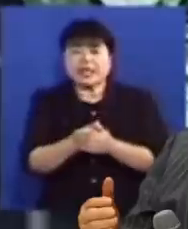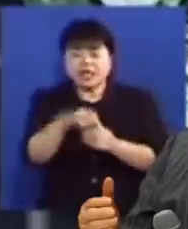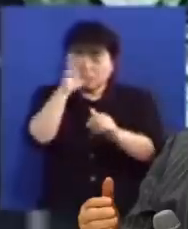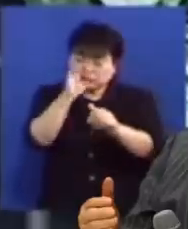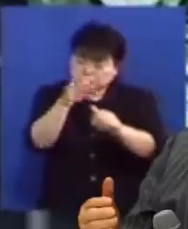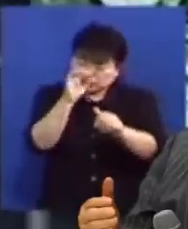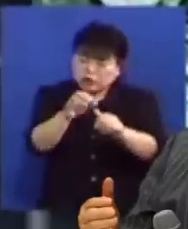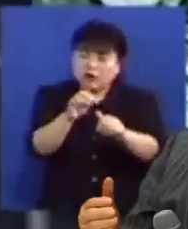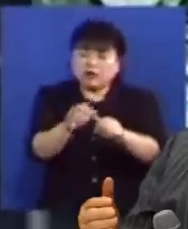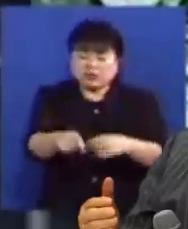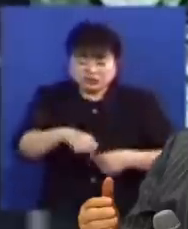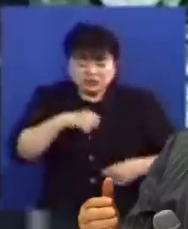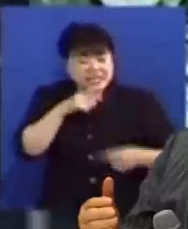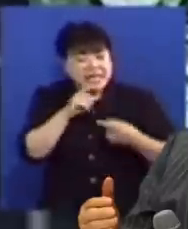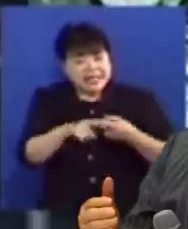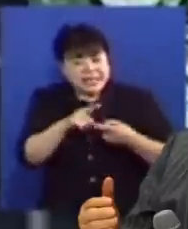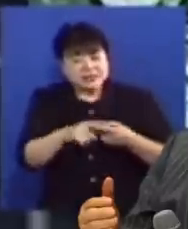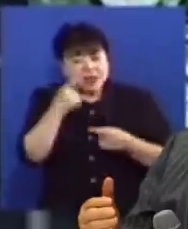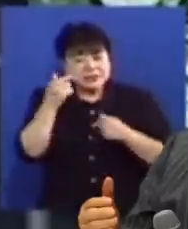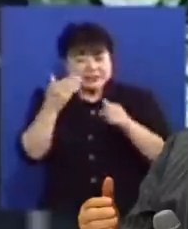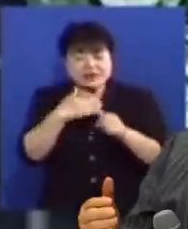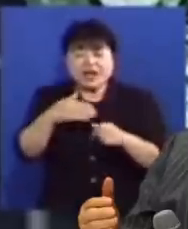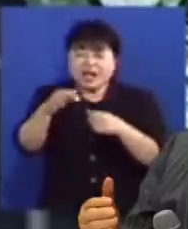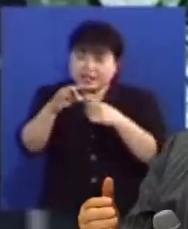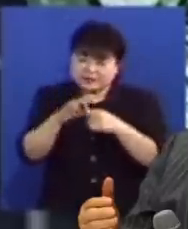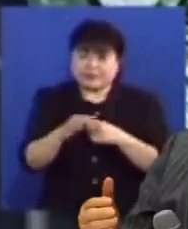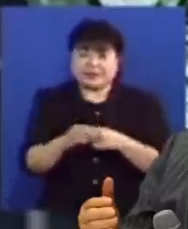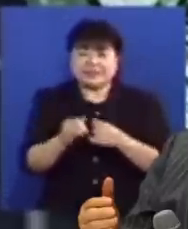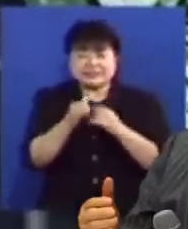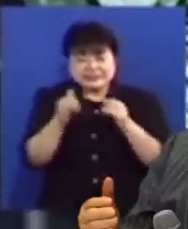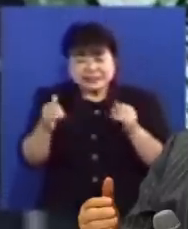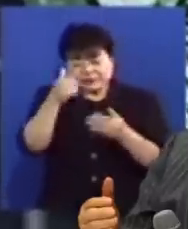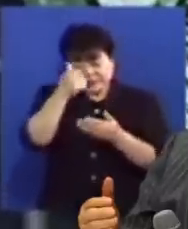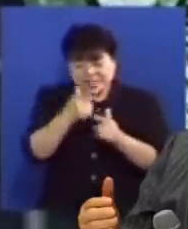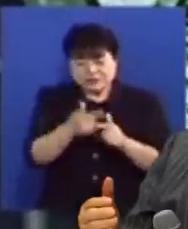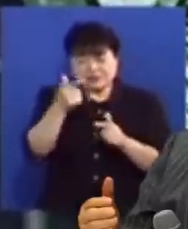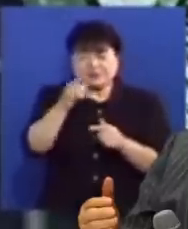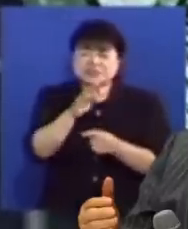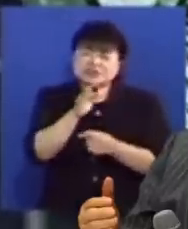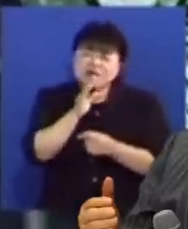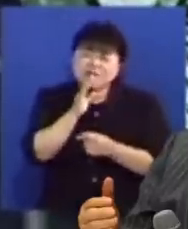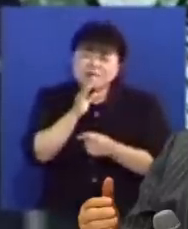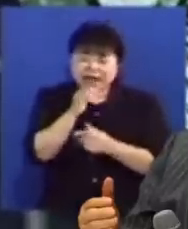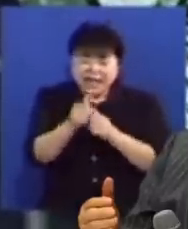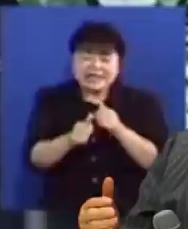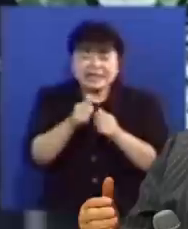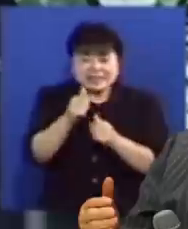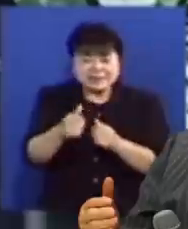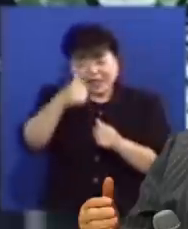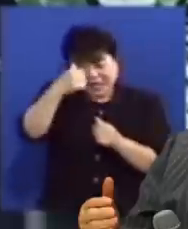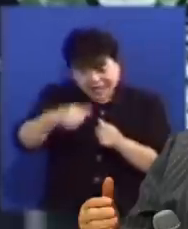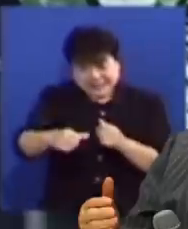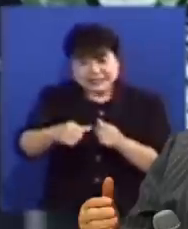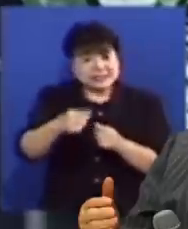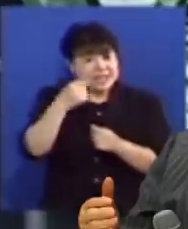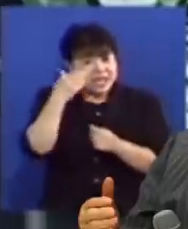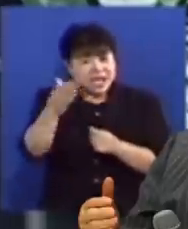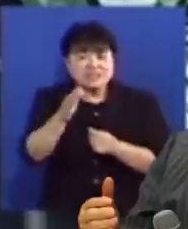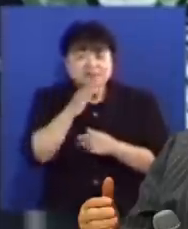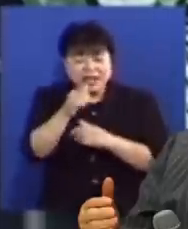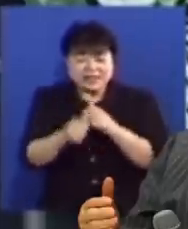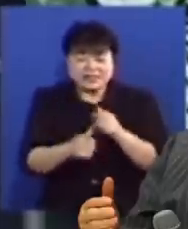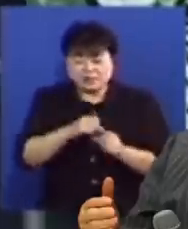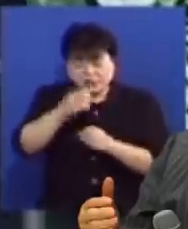것입니다 의에 대하라 하면 내가 아버지께로 가면 사람들은 예수님이 정말로 하나님 아들이냐 정말